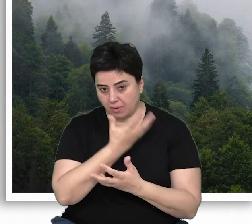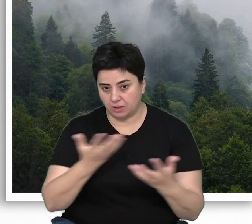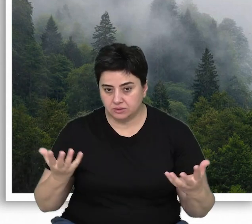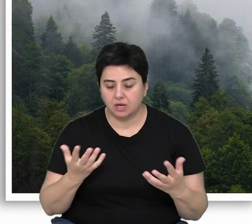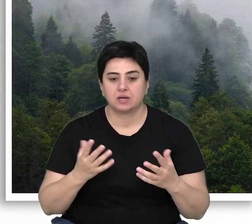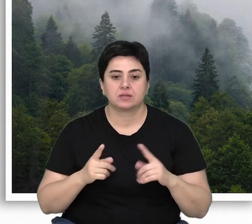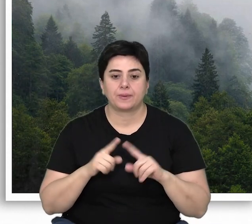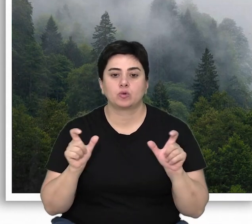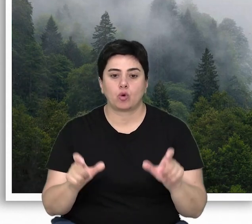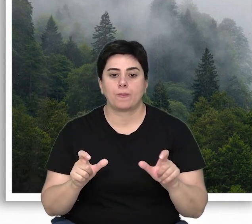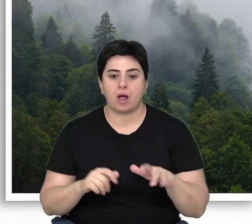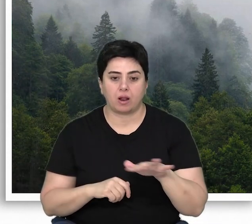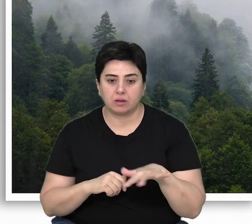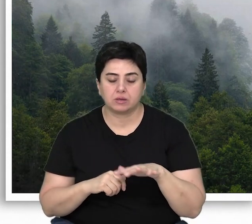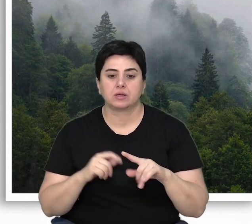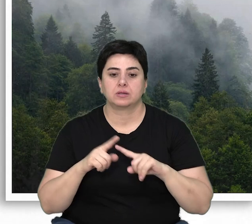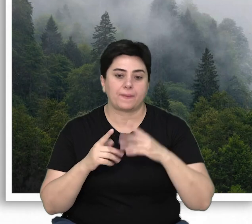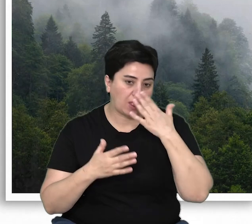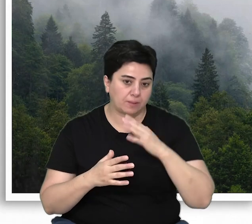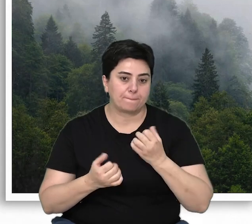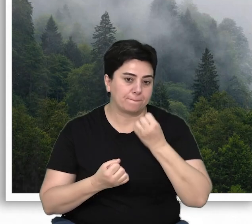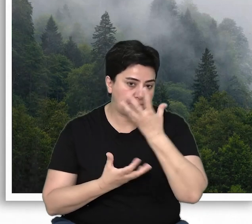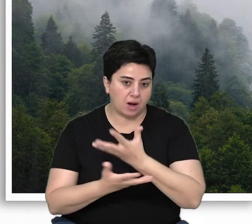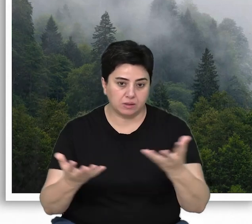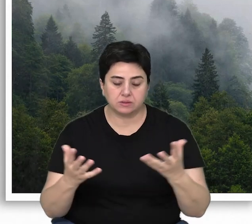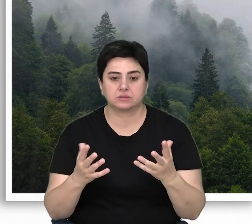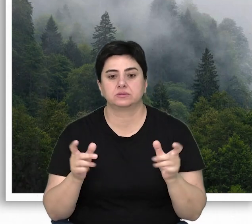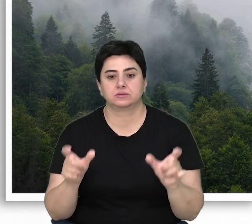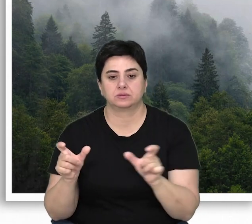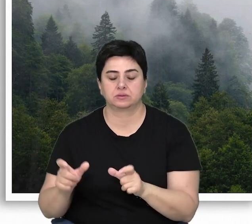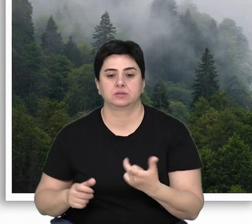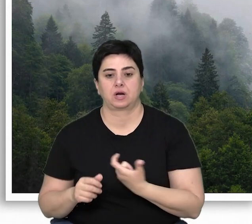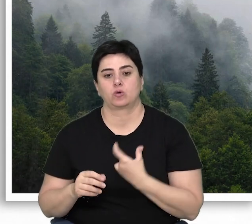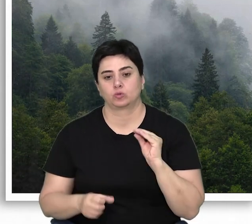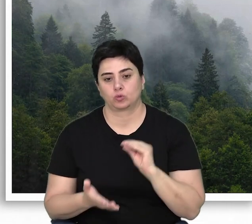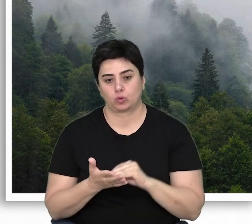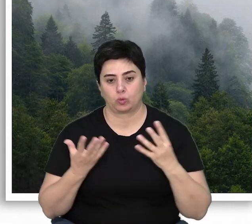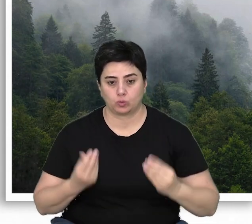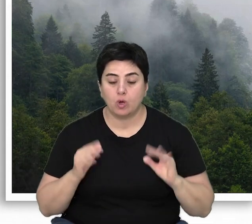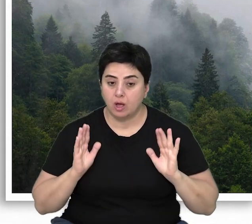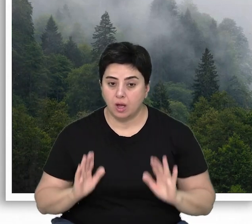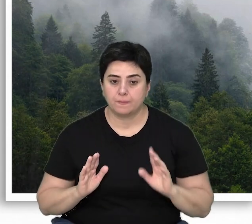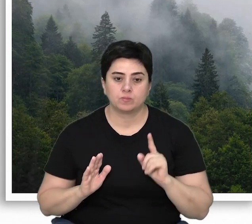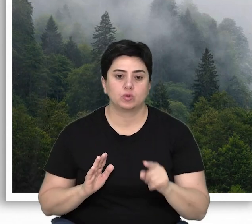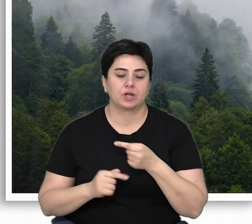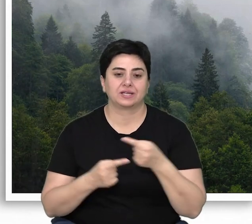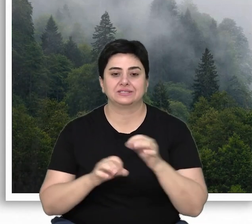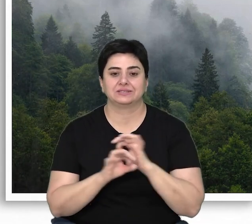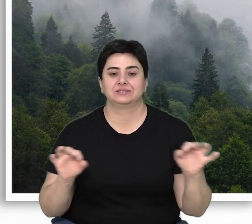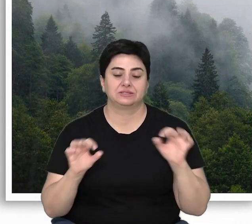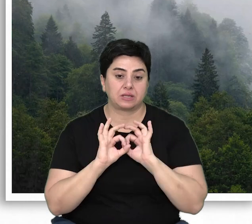park, tabiatı koruma alanı, tabiat parkı gibi yasal statülerle koruma altında. Ancak bu da